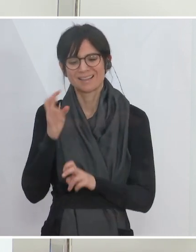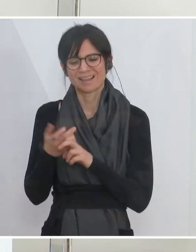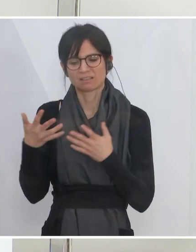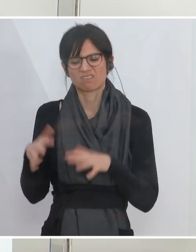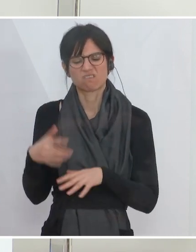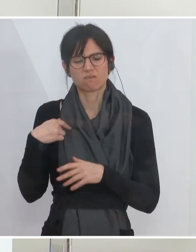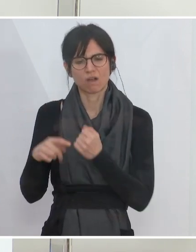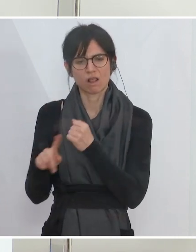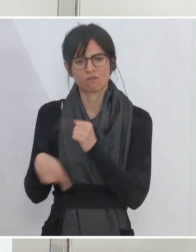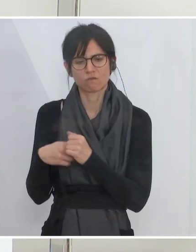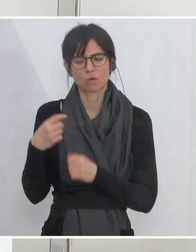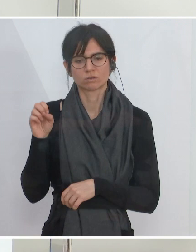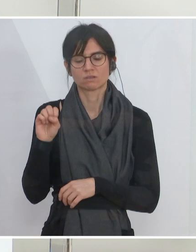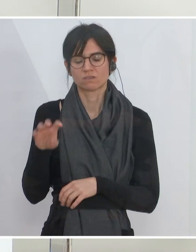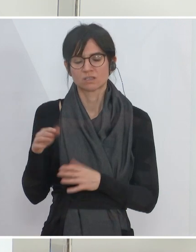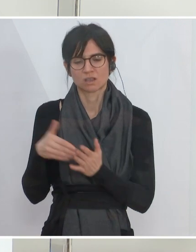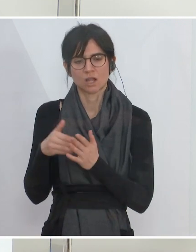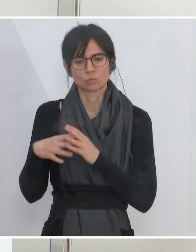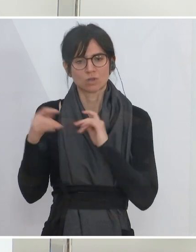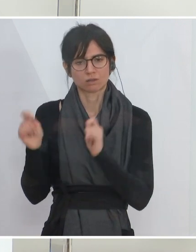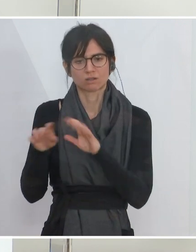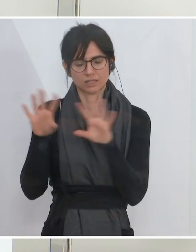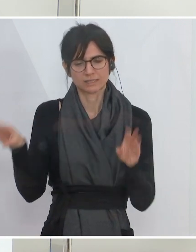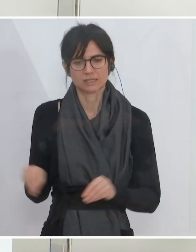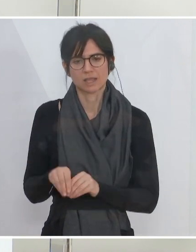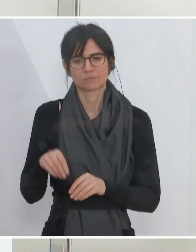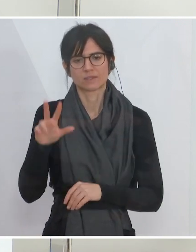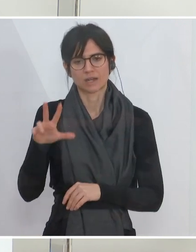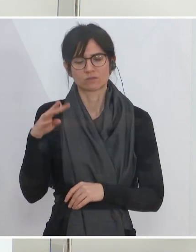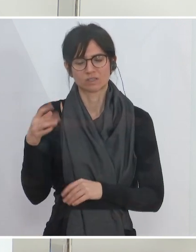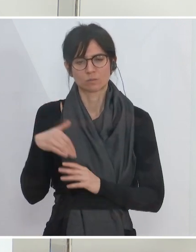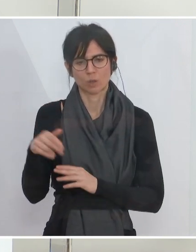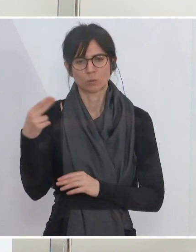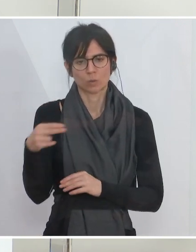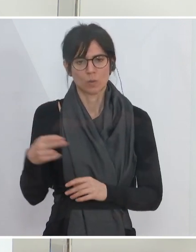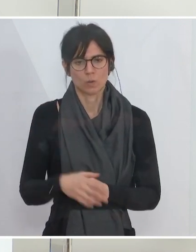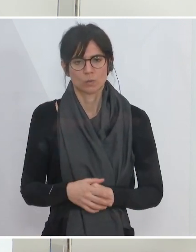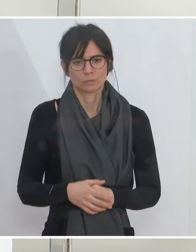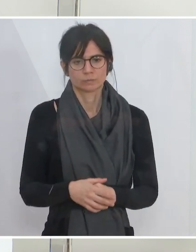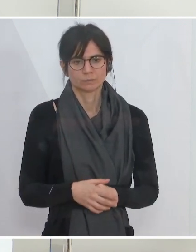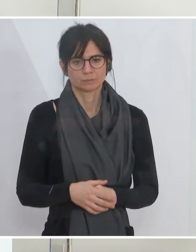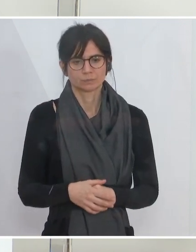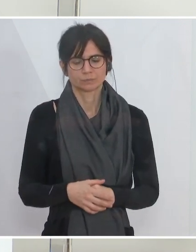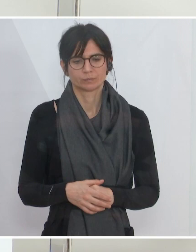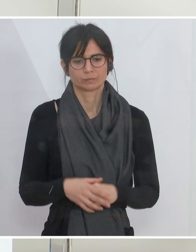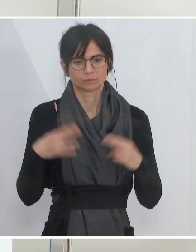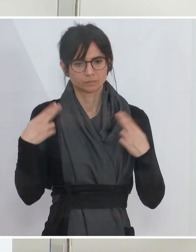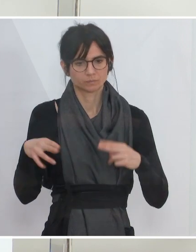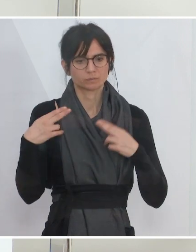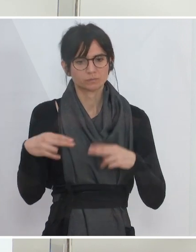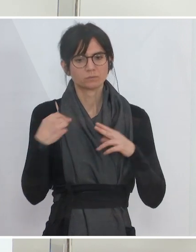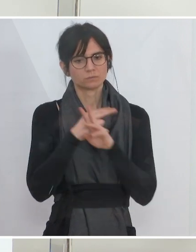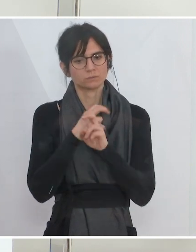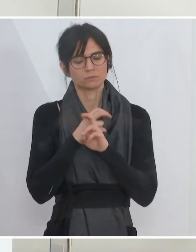aus Vorarlberg gestellt worden in einem Gesamtvolumen von 43 Millionen Euro. Wir werden natürlich auch weiterhin die